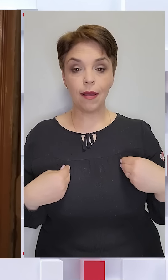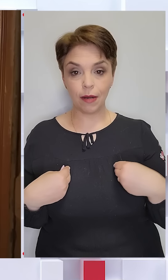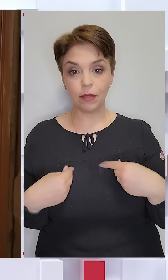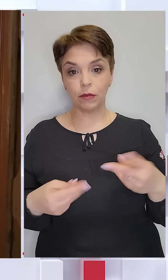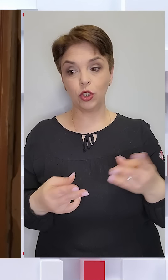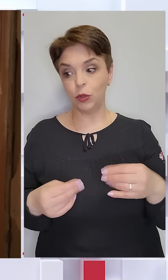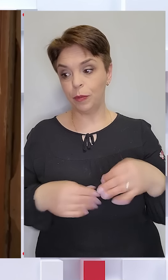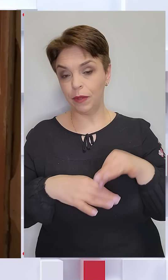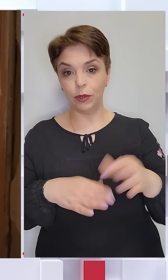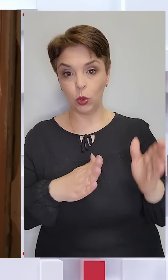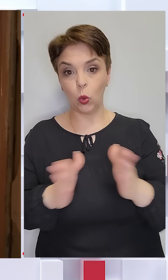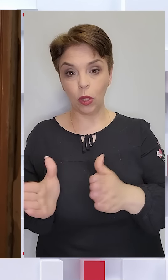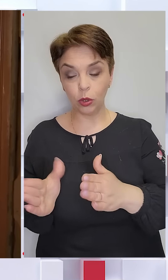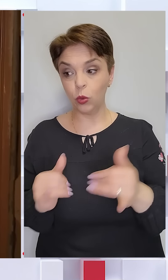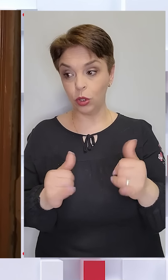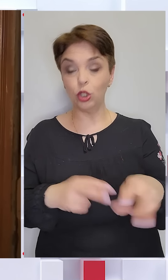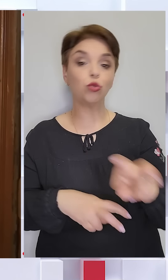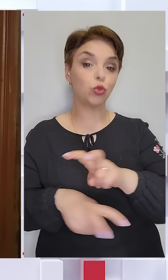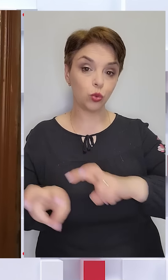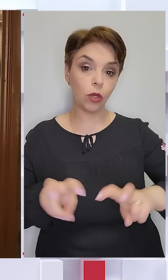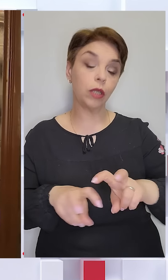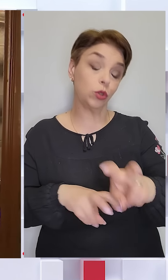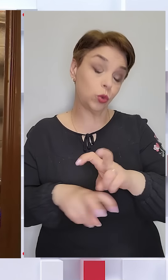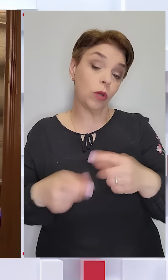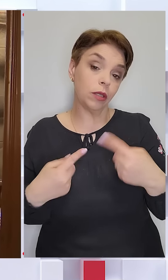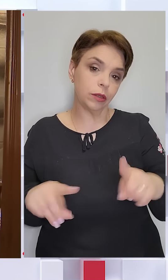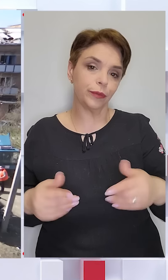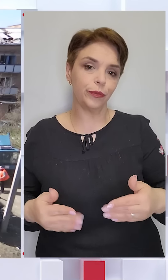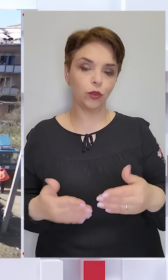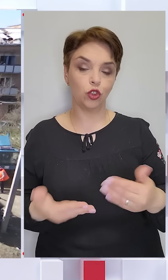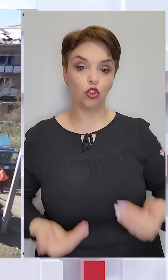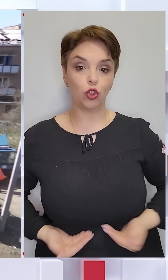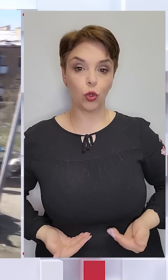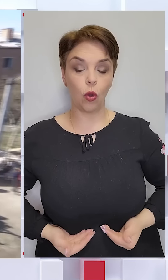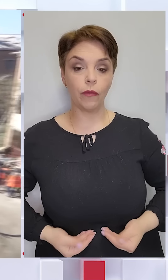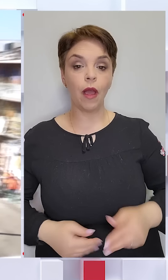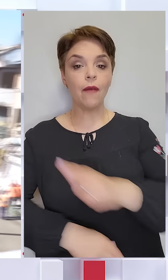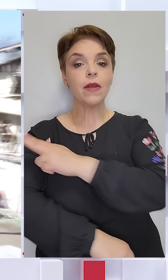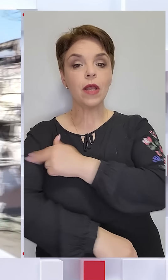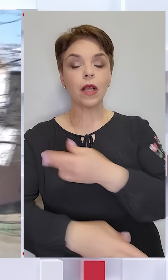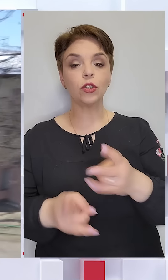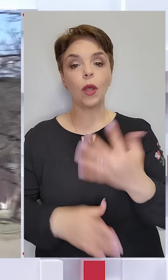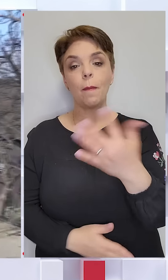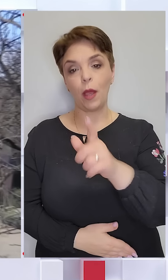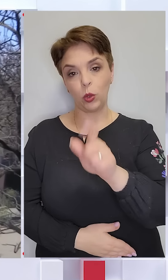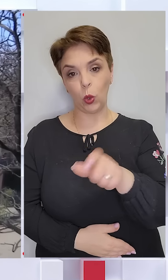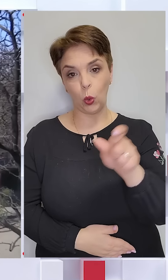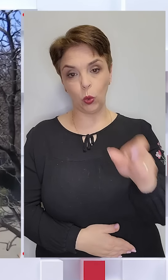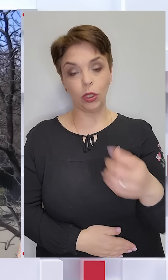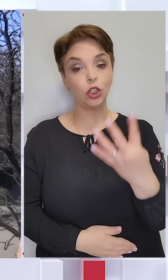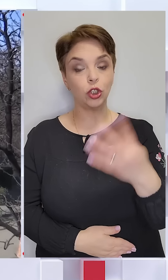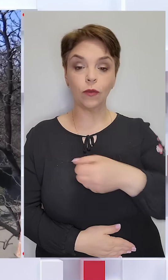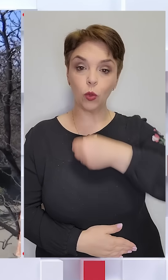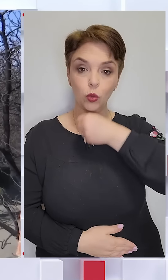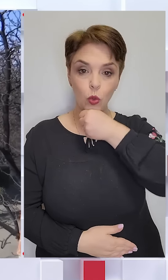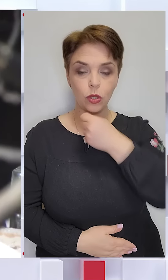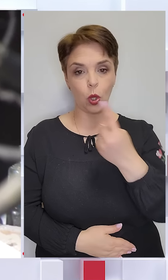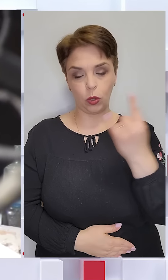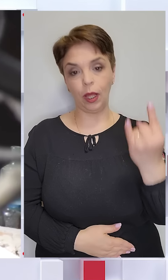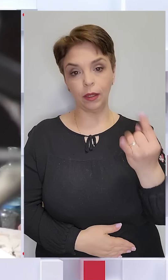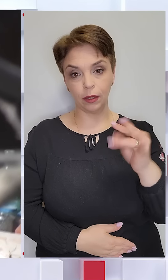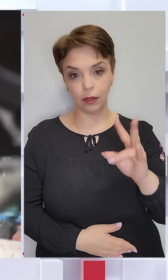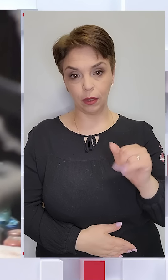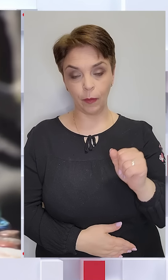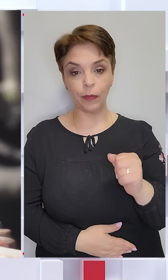до ладу і шукати жилье. У лікарні залишаються ще п'ятеро людей. Це четверо дорослих і одна